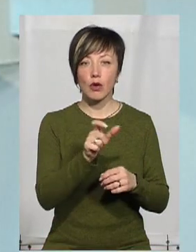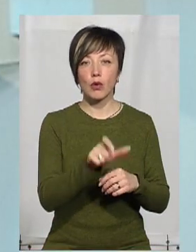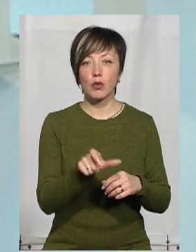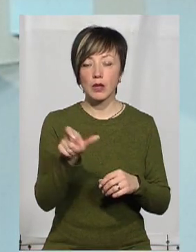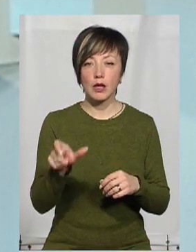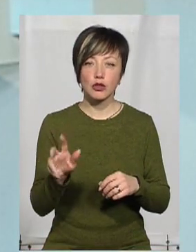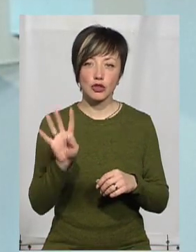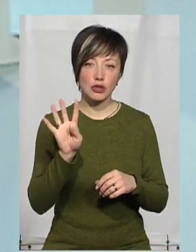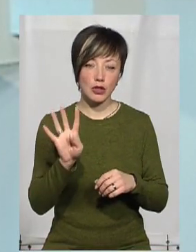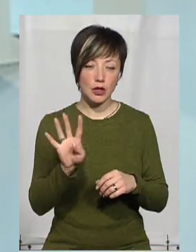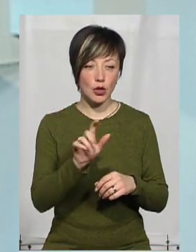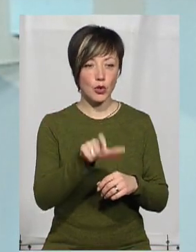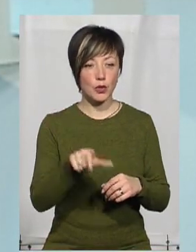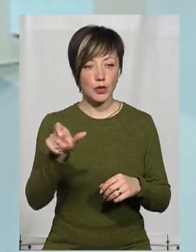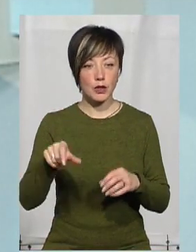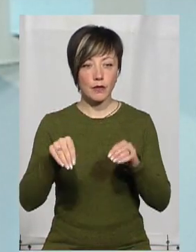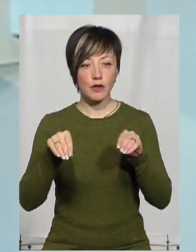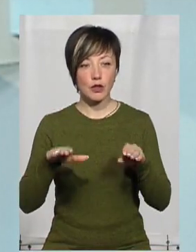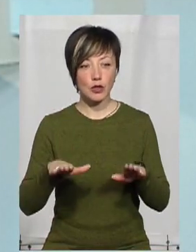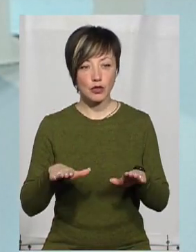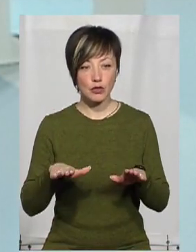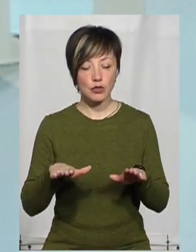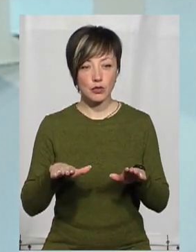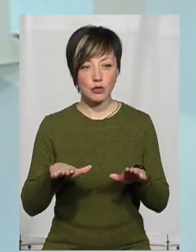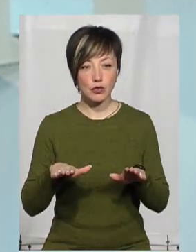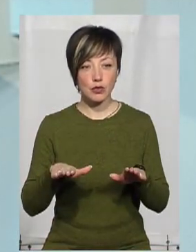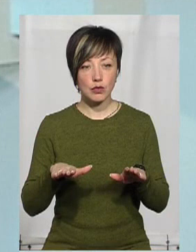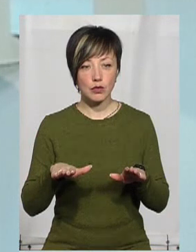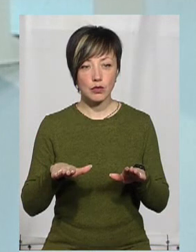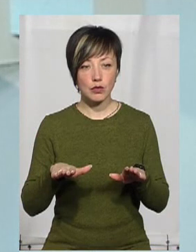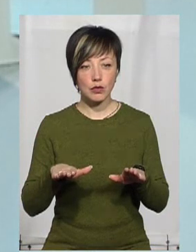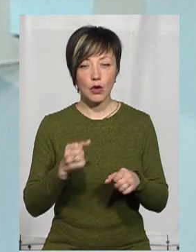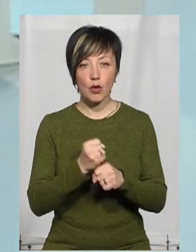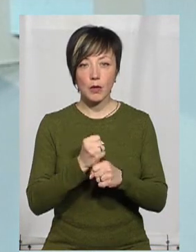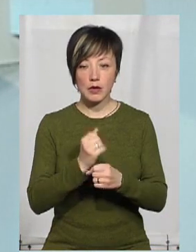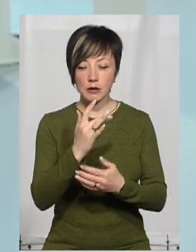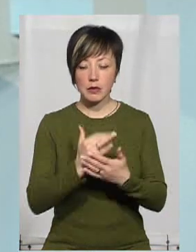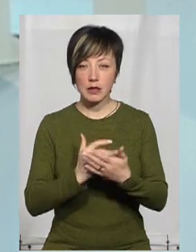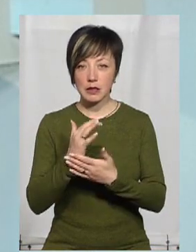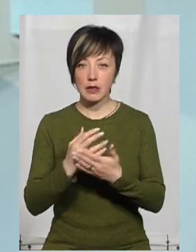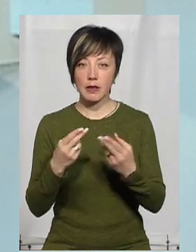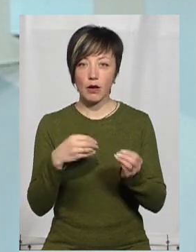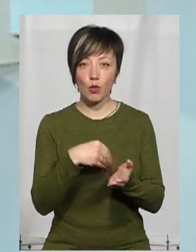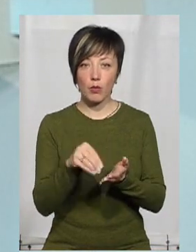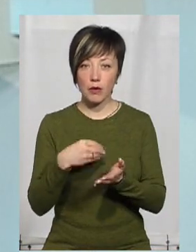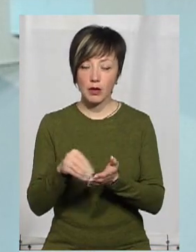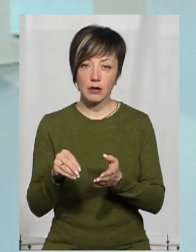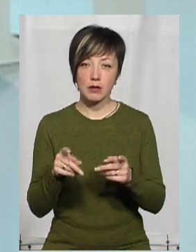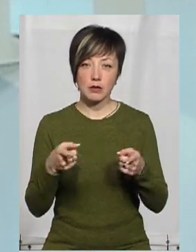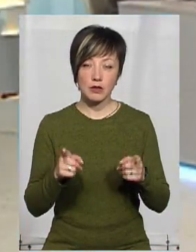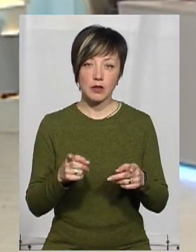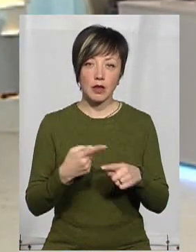буквально це чотири людини, які вирішують, ми робимо списки, де можна це купити і,